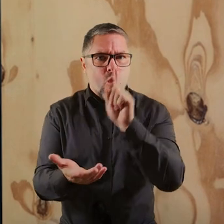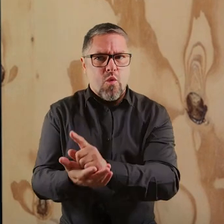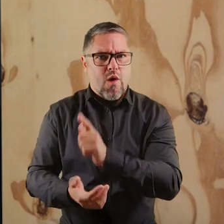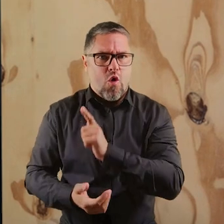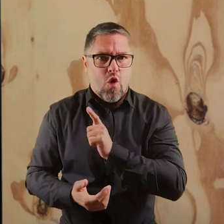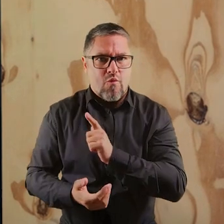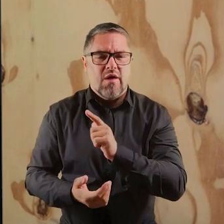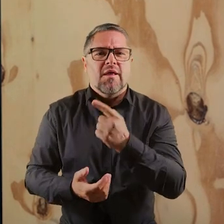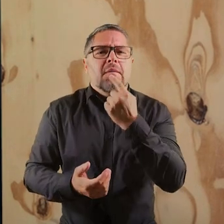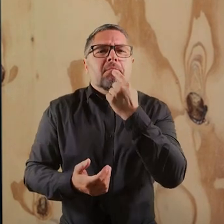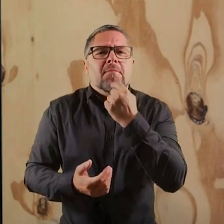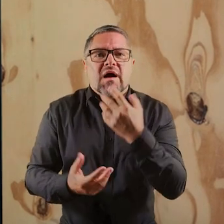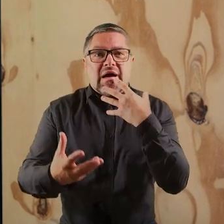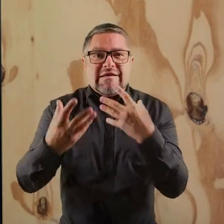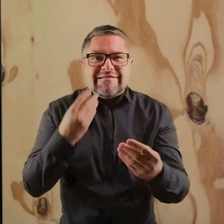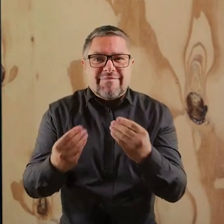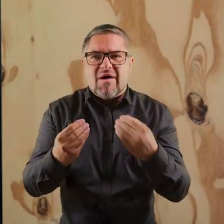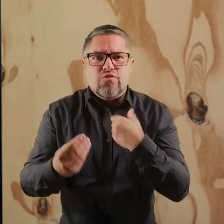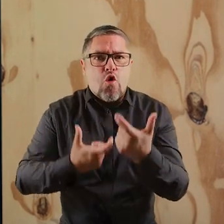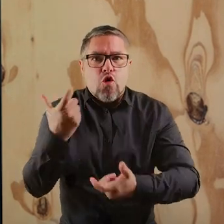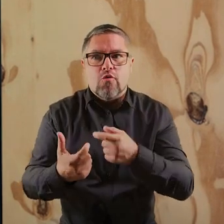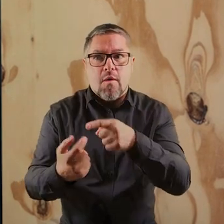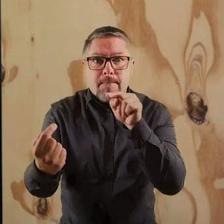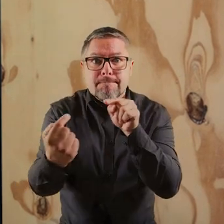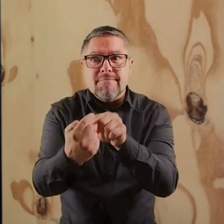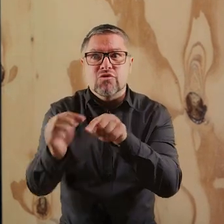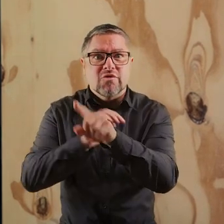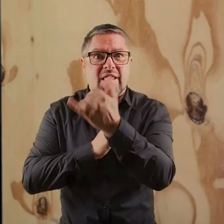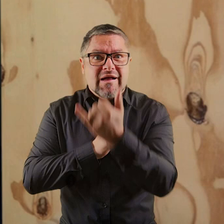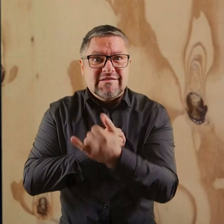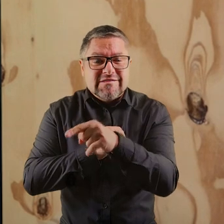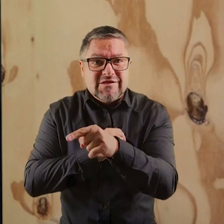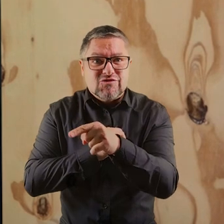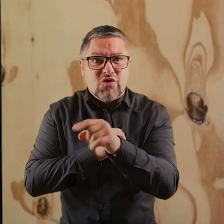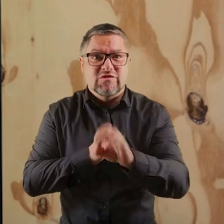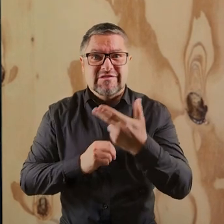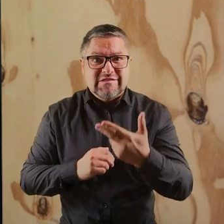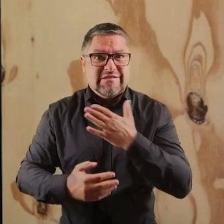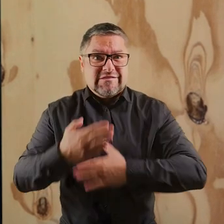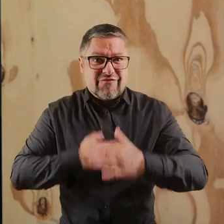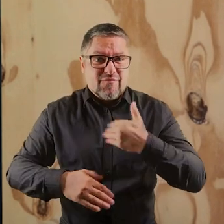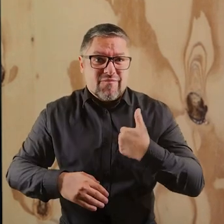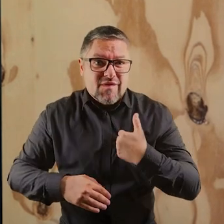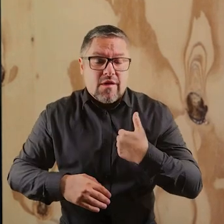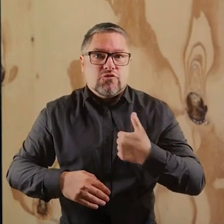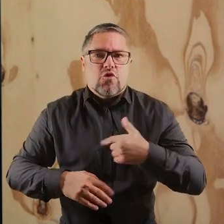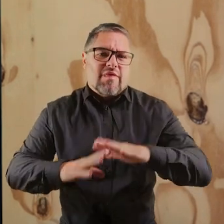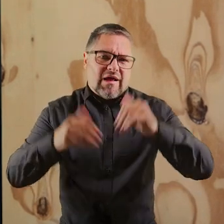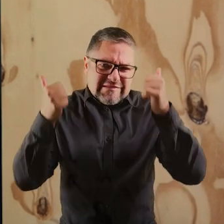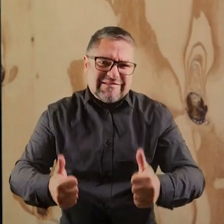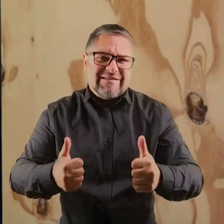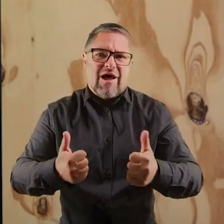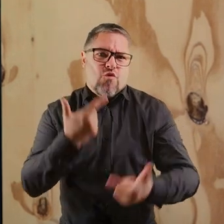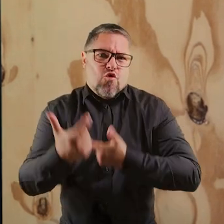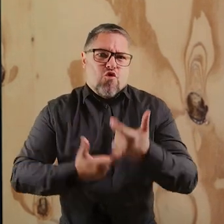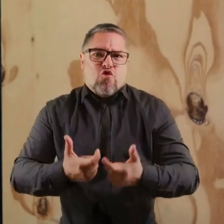te różne drobne zabawy jemu służyły, to może by warto coś takiego wprowadzić na stałe szpitaly. I po